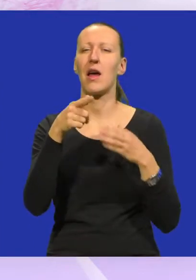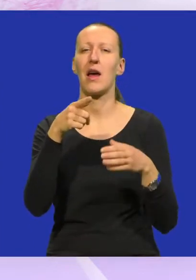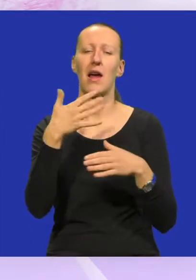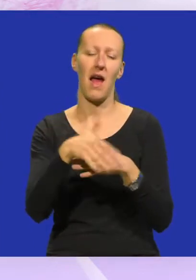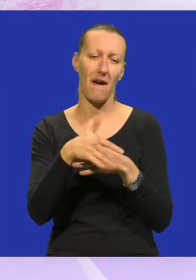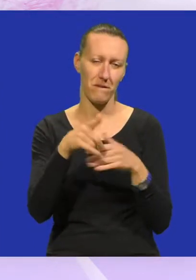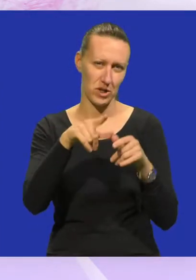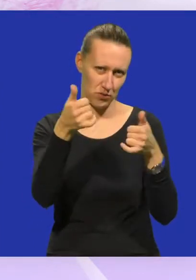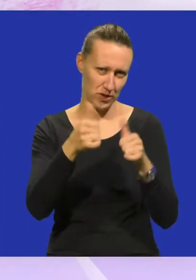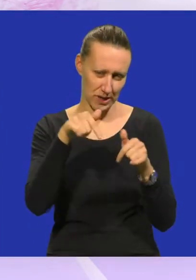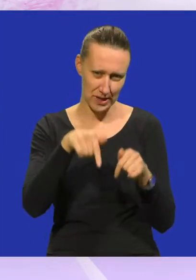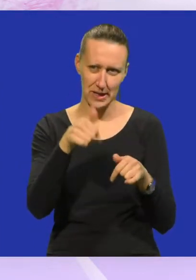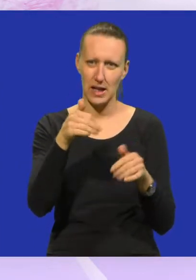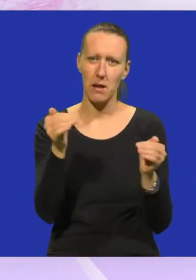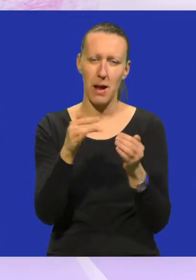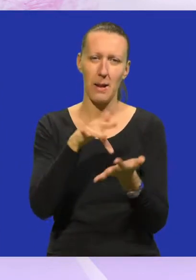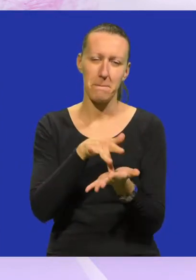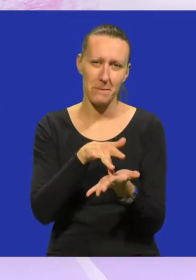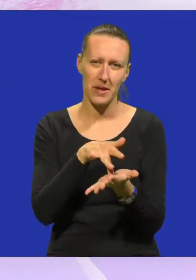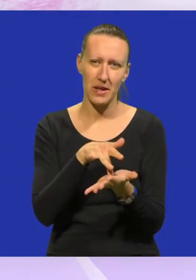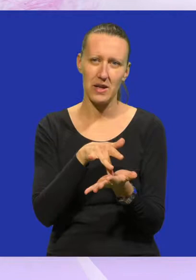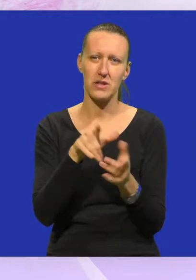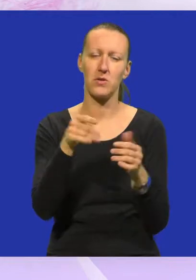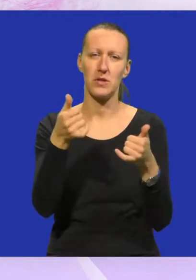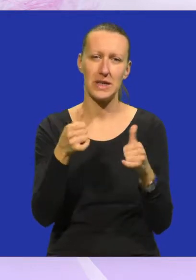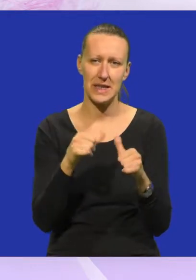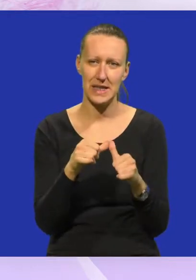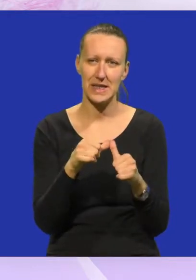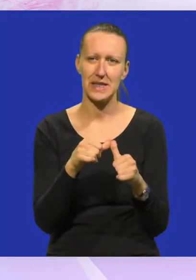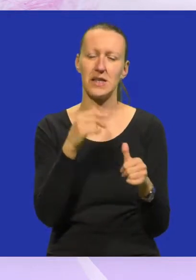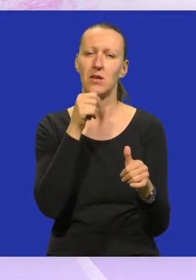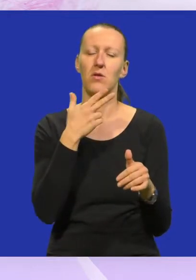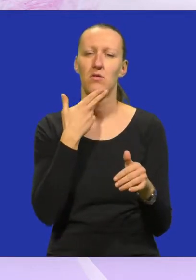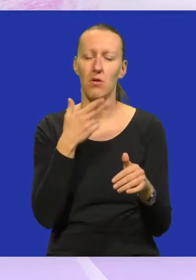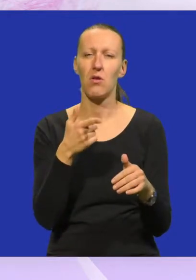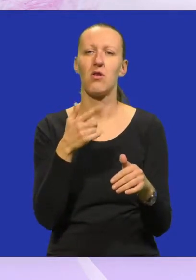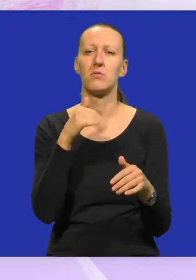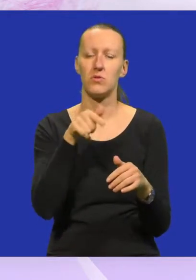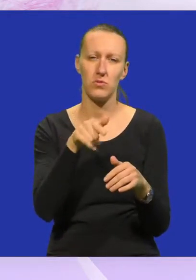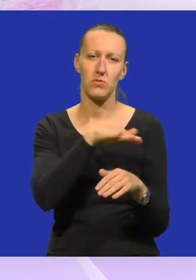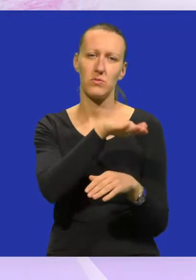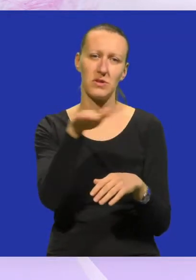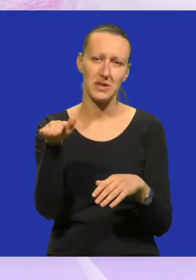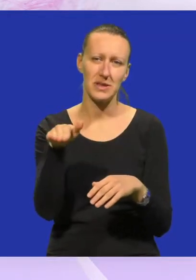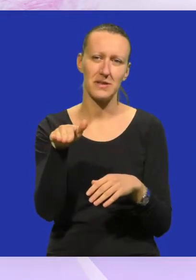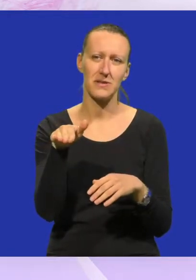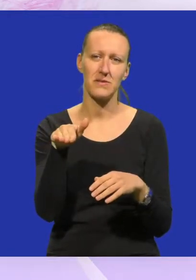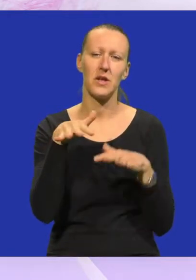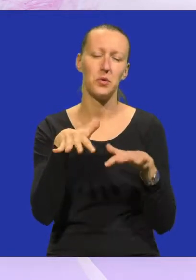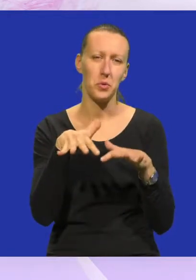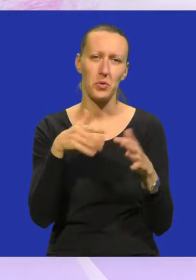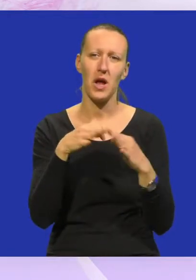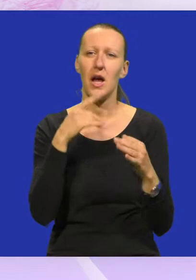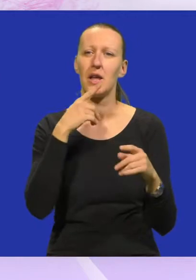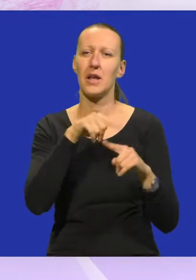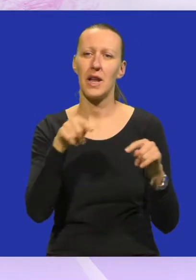Istarskoj, dakle, u jednom malom mjestu u Istri, u kojem su tu svi mještani,